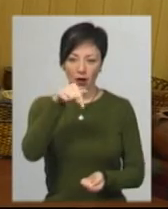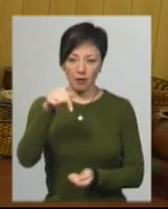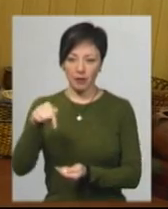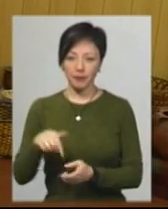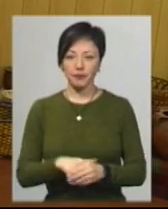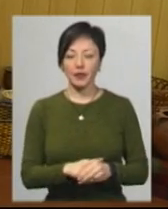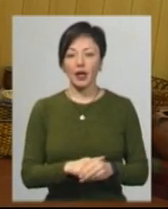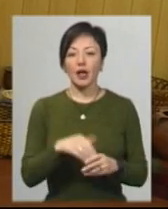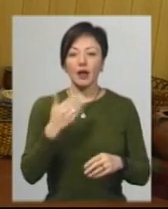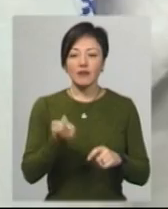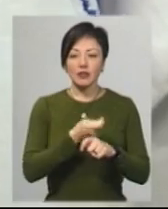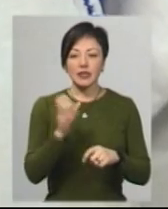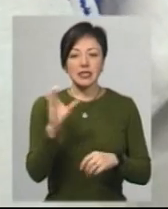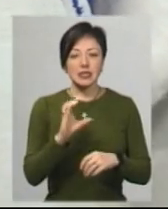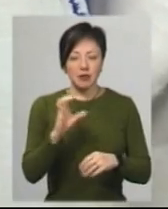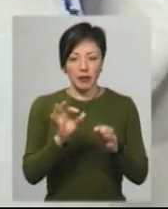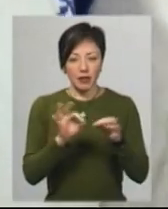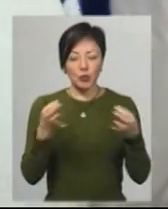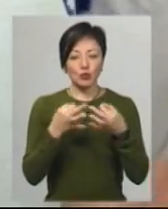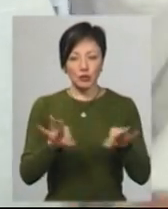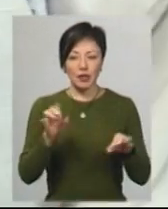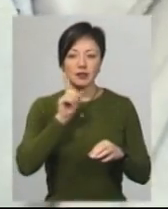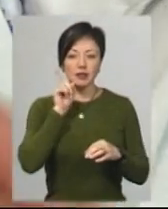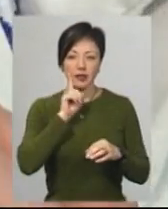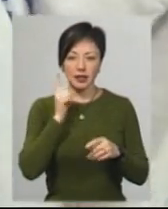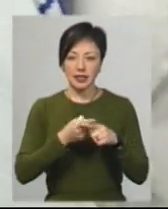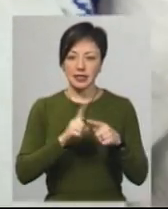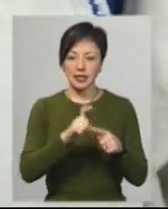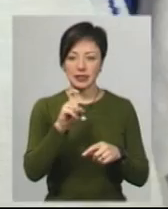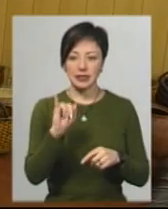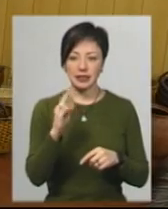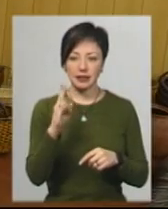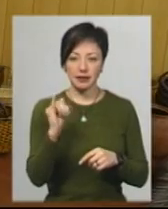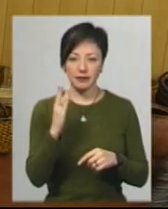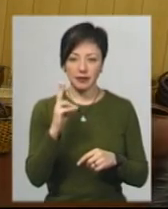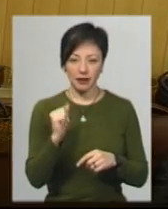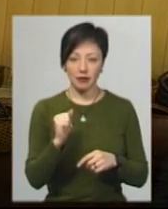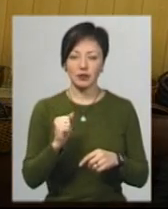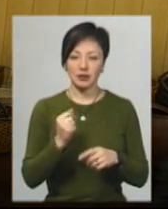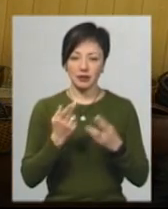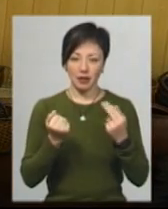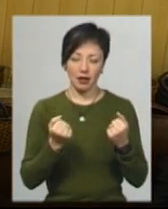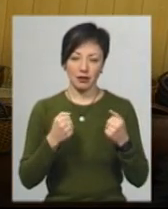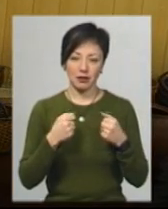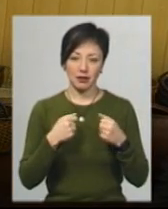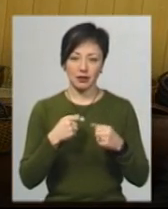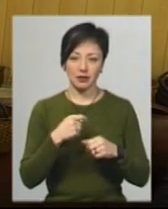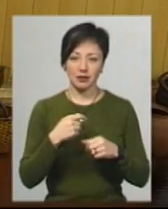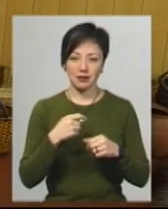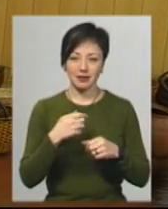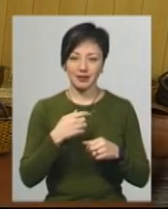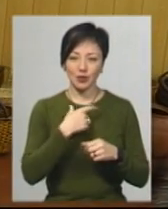Зіньківські сорочки вишивали синіми нитками, допускалися ще зелені. Це зіньківська сорочка. Так, зелені, сині кольори, поквітнення,